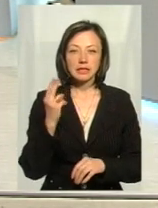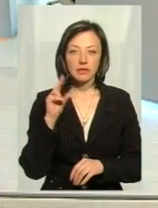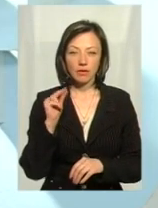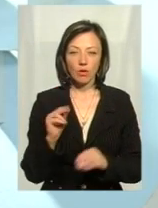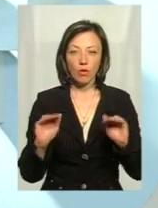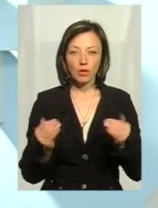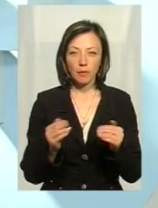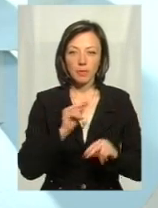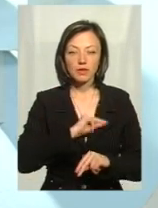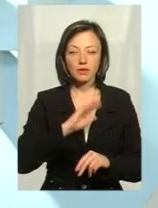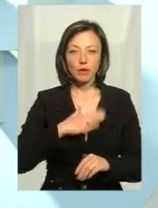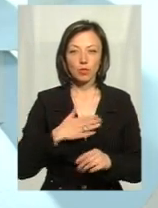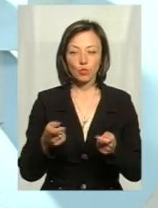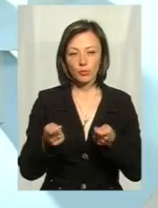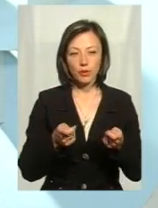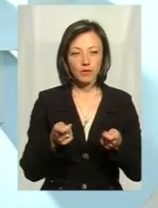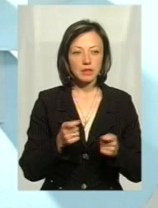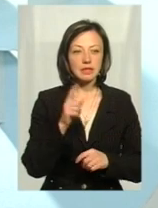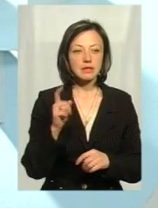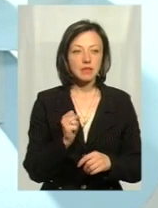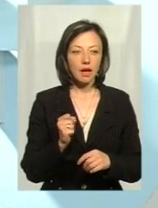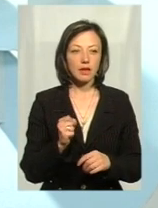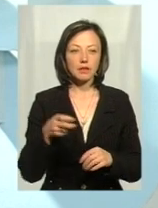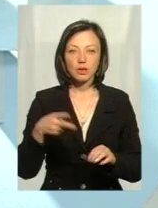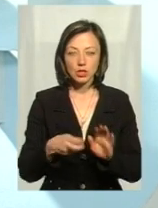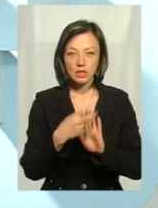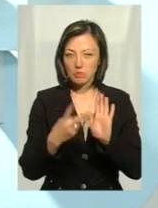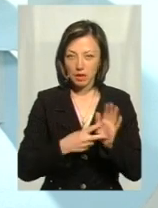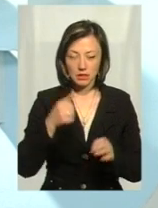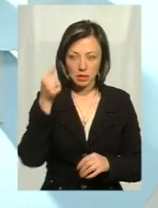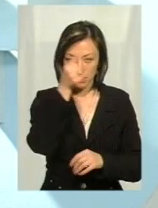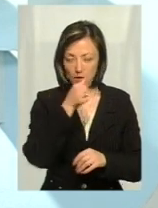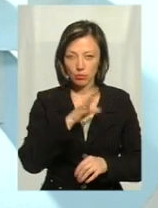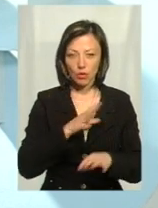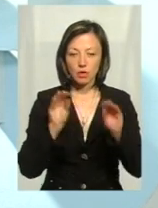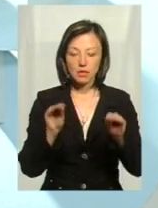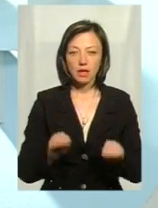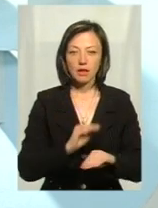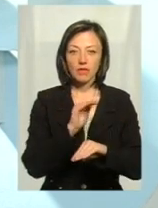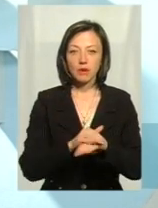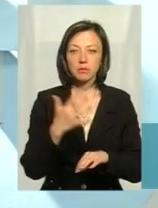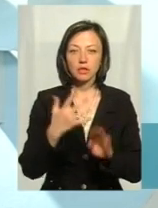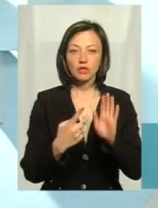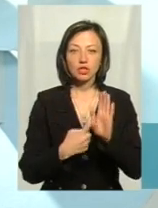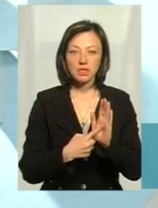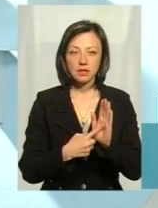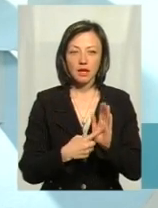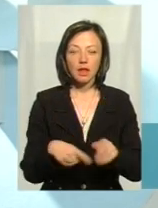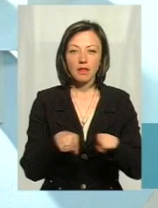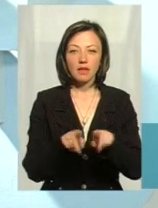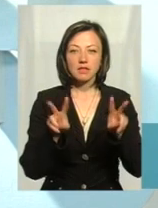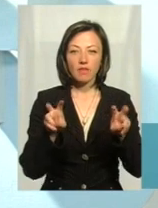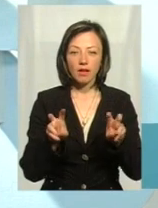Працівниками нашого управління за 2017 рік було складено та виявлено 56 так званих таксистів